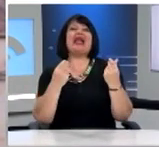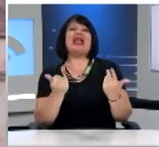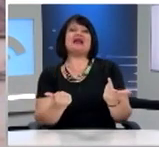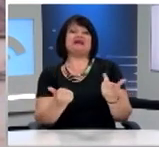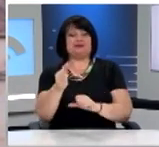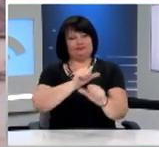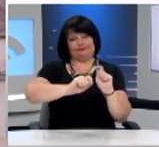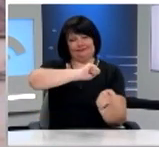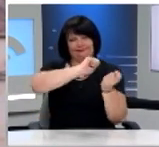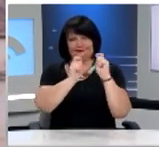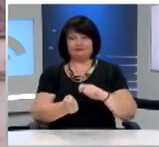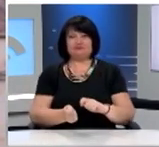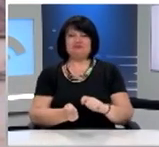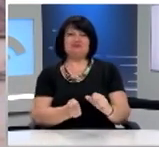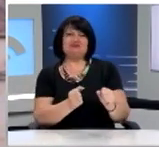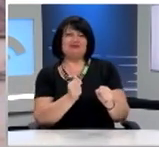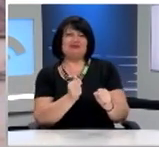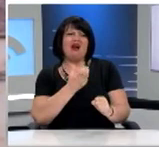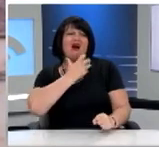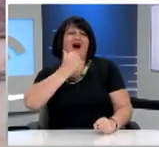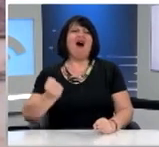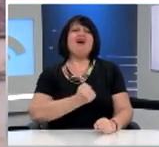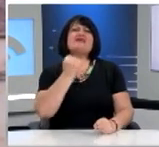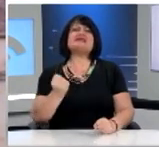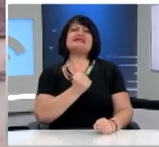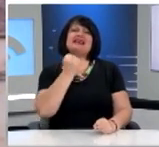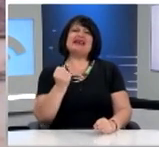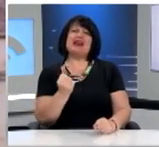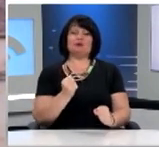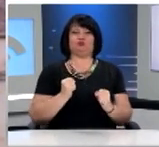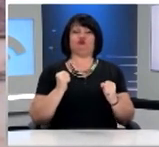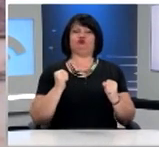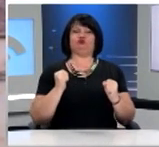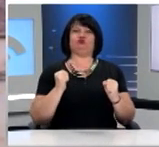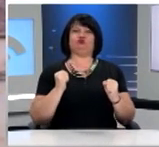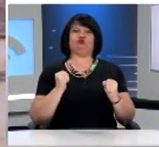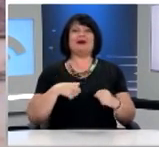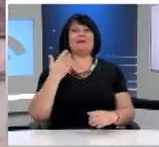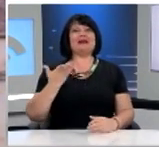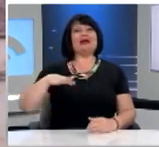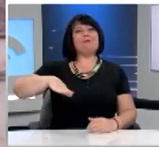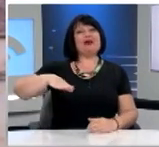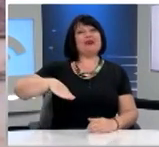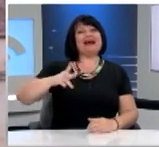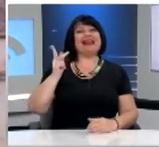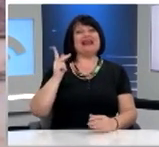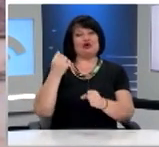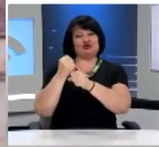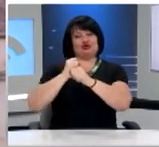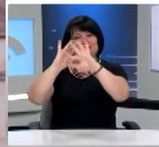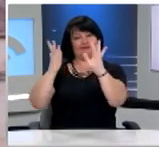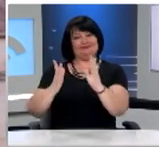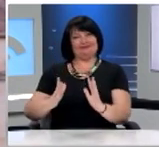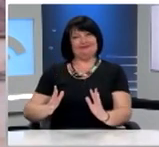πήγε από την ακινησία του κούρου Στην πλαστικότητα του παιδός του Κρητίου Ήταν